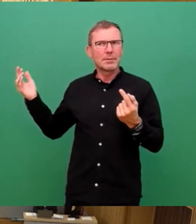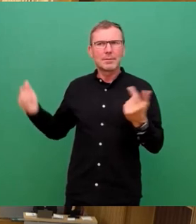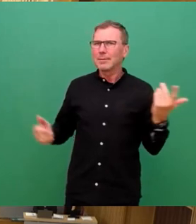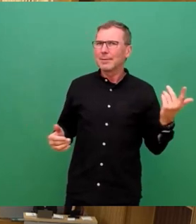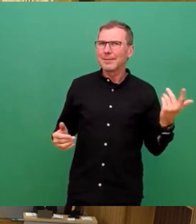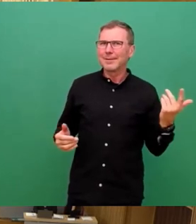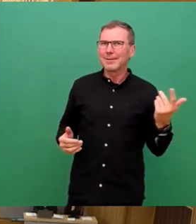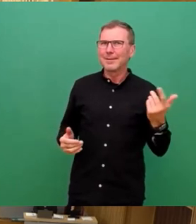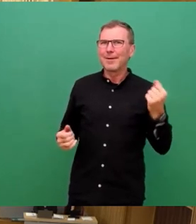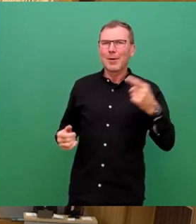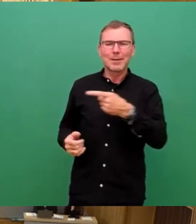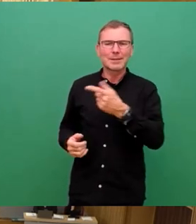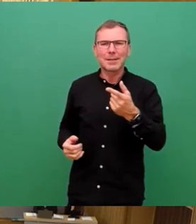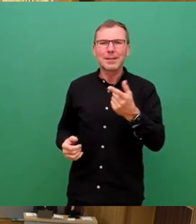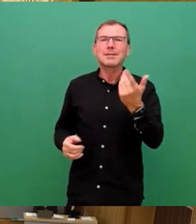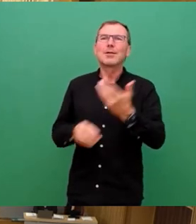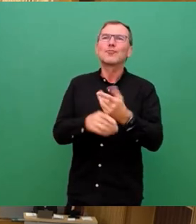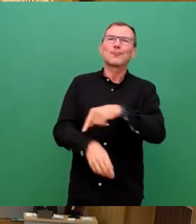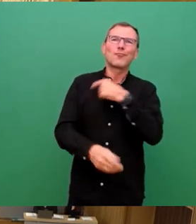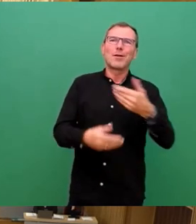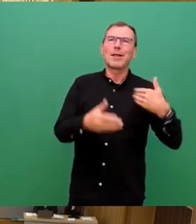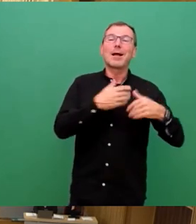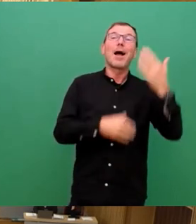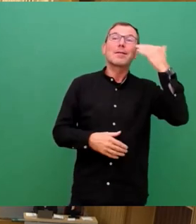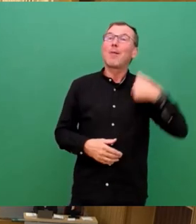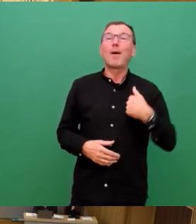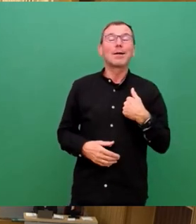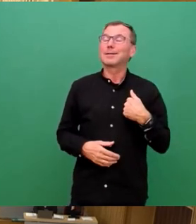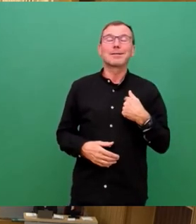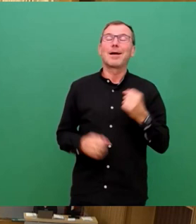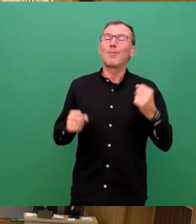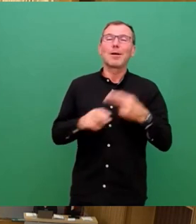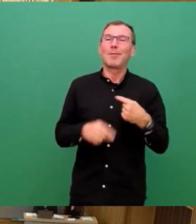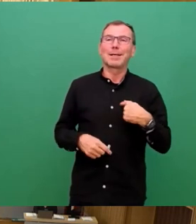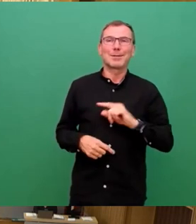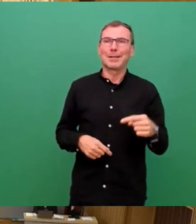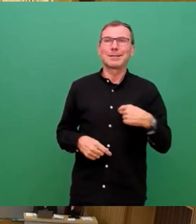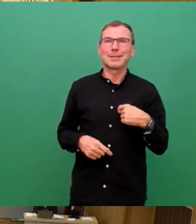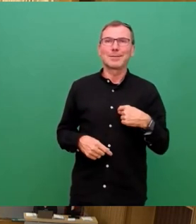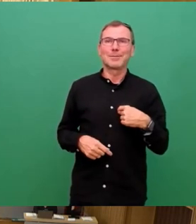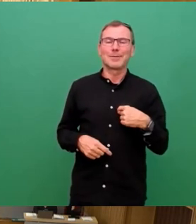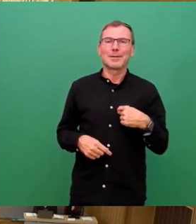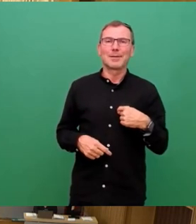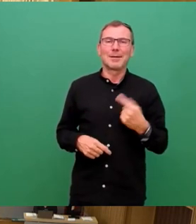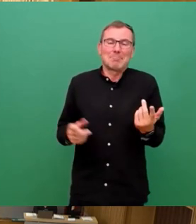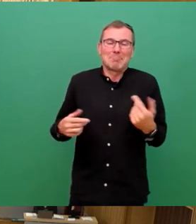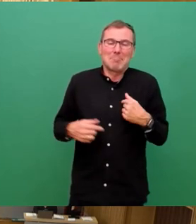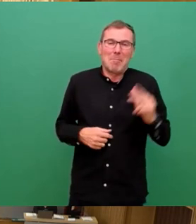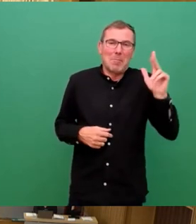Aber da es ja schon so lange ist, damals war ich es noch nie gewesen und deswegen kann ich es da jetzt noch nie bezeugen.